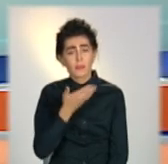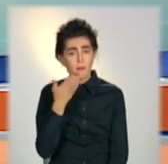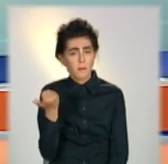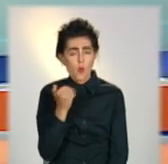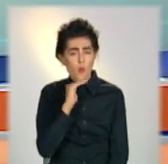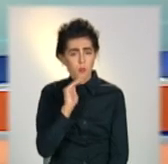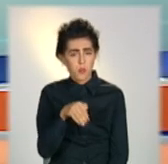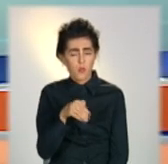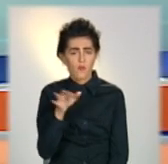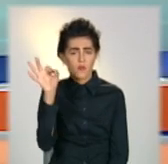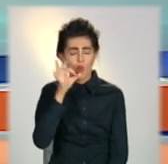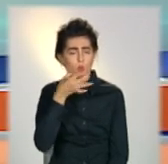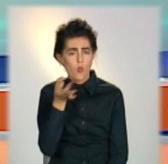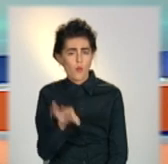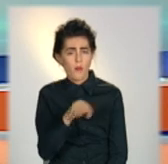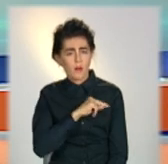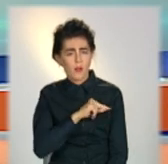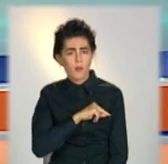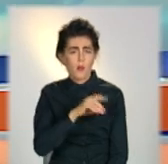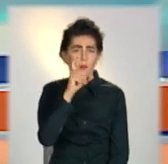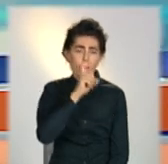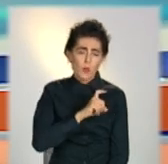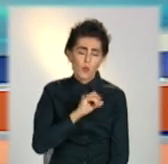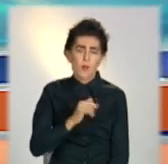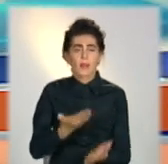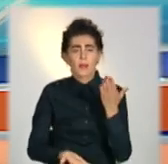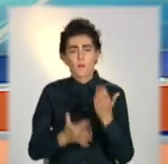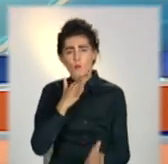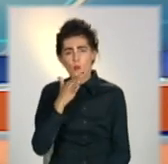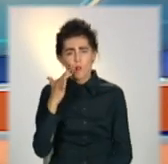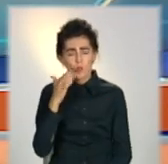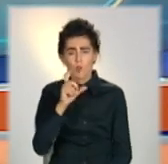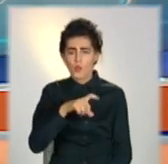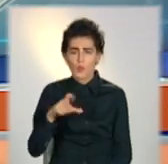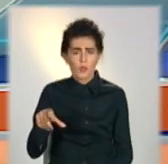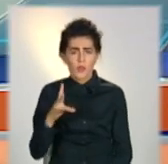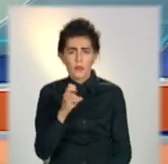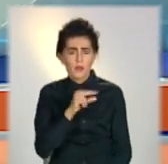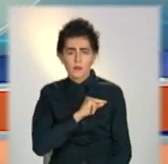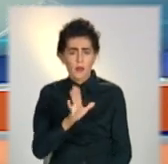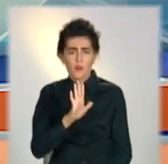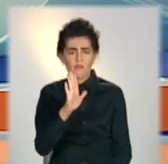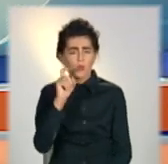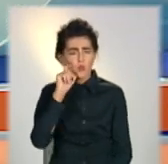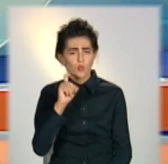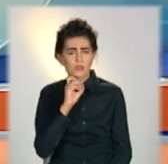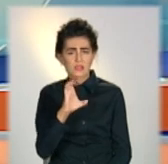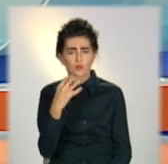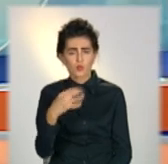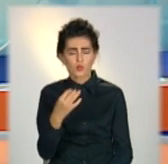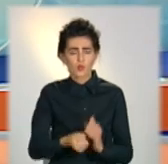роботи погано, забагато, теж погано. Майже половина безробітних в Україні – люди від 40 до